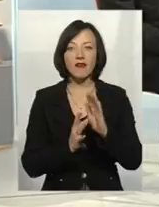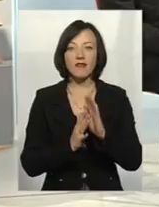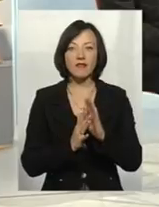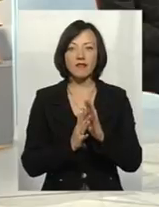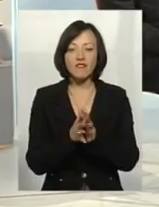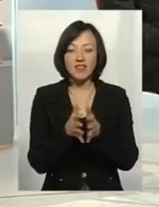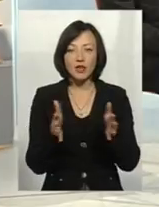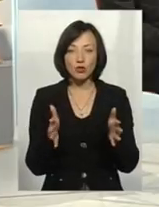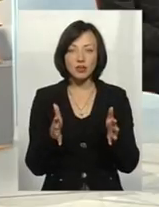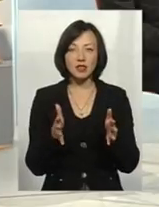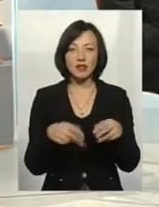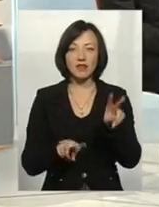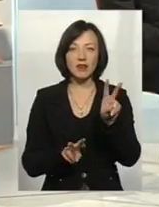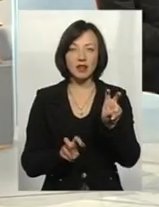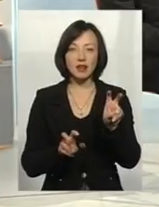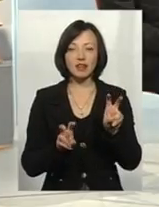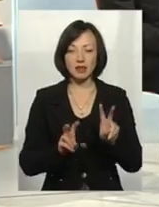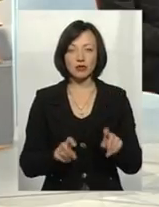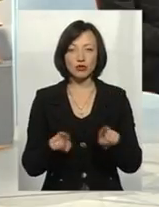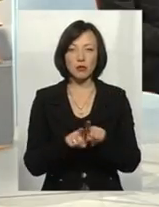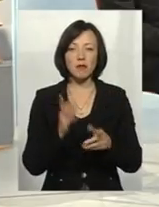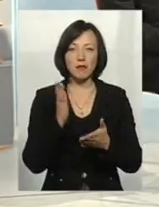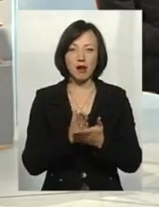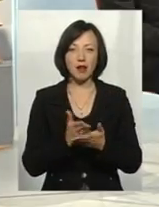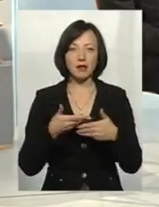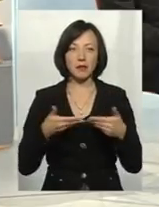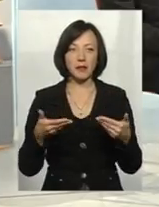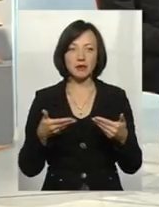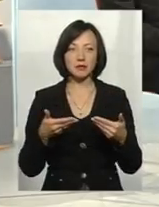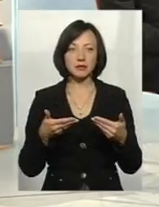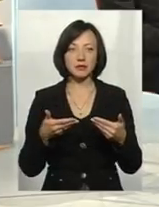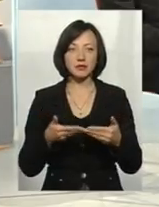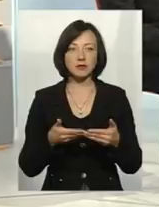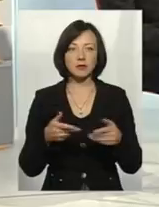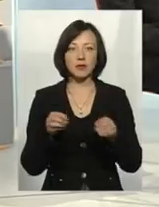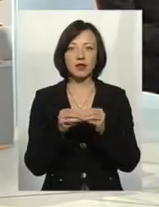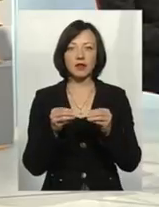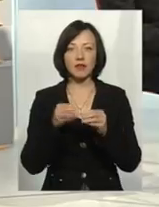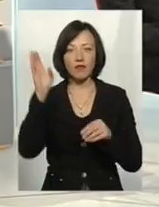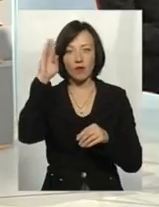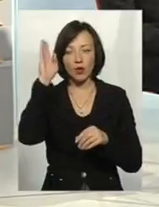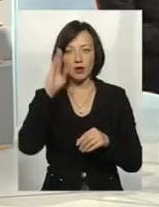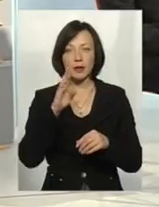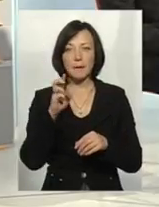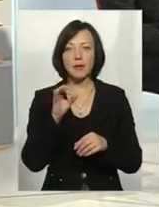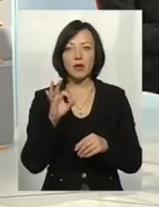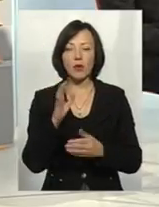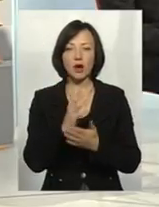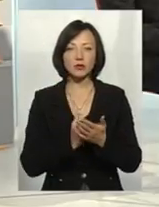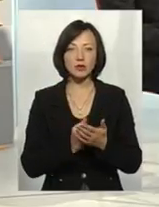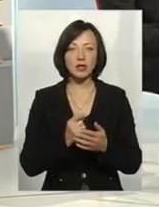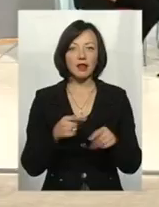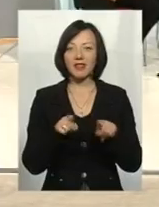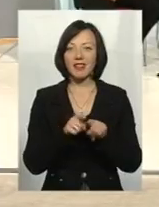навіть такі види екземплярів, щоб мали ми, наприклад, ті самі водні біоресурси. Не так давно,